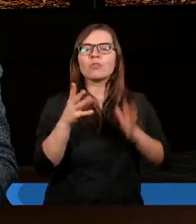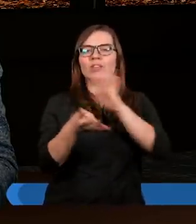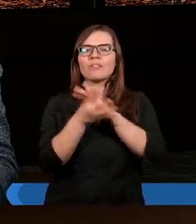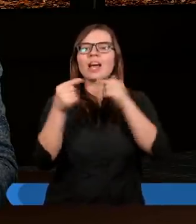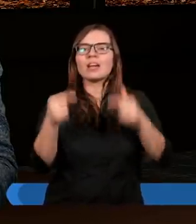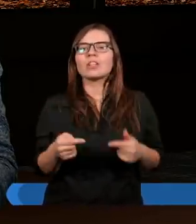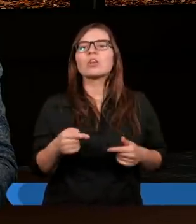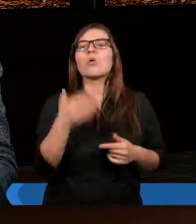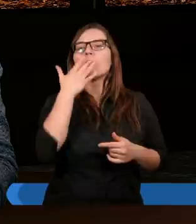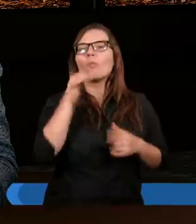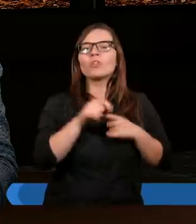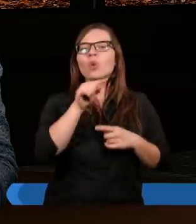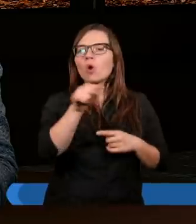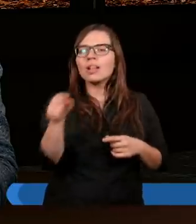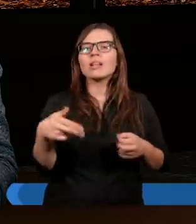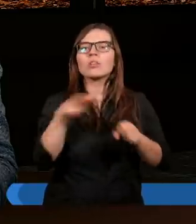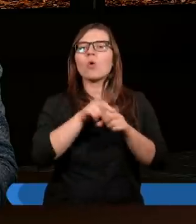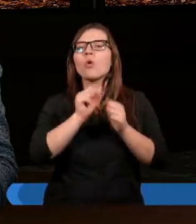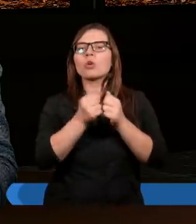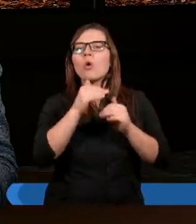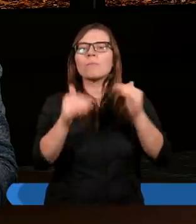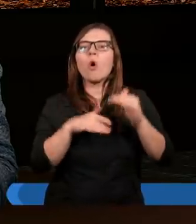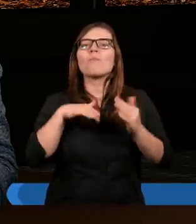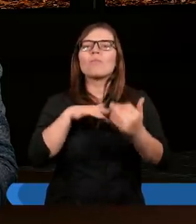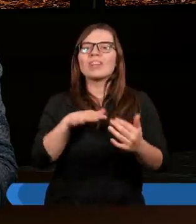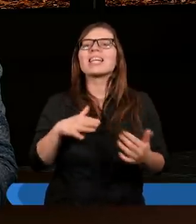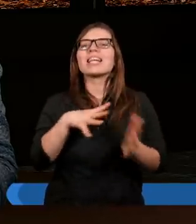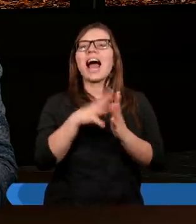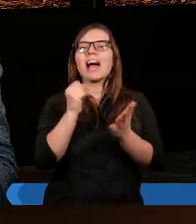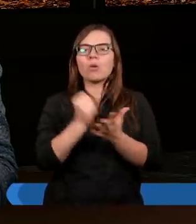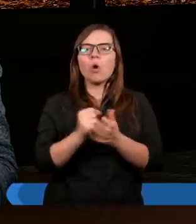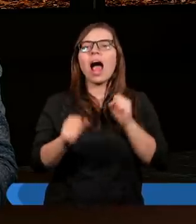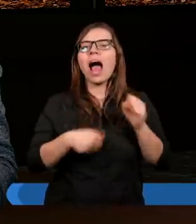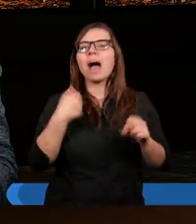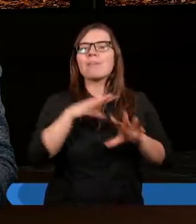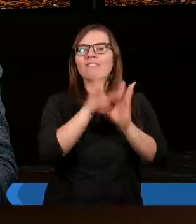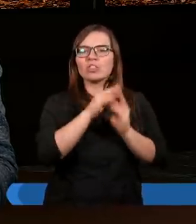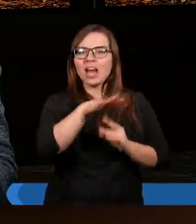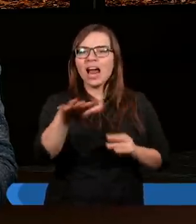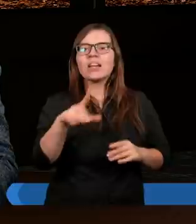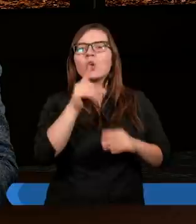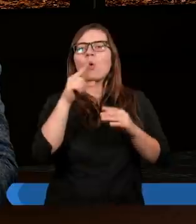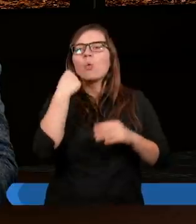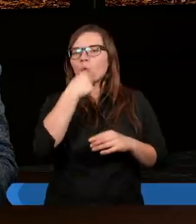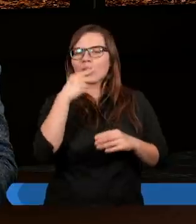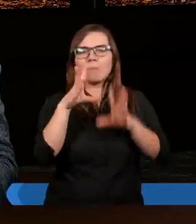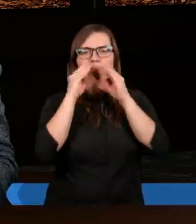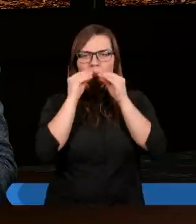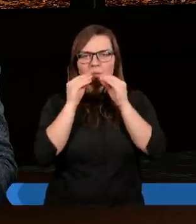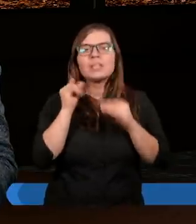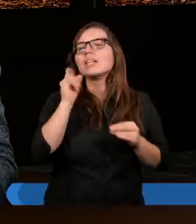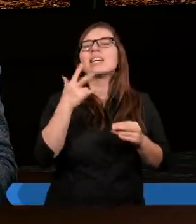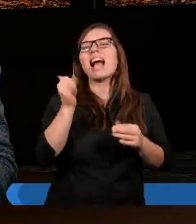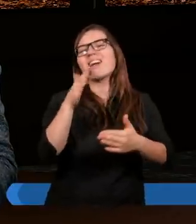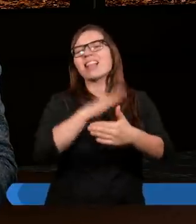wersecie? Mówi do tych, którzy są pod wpływem zakonu, aby wszelkie usta były zamknięte. Nie z